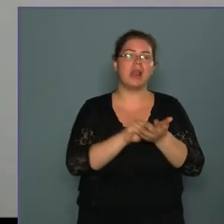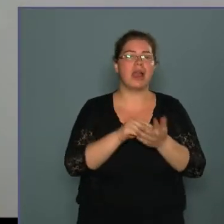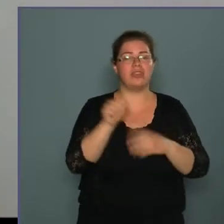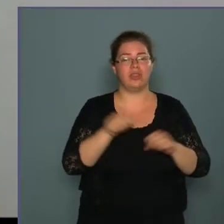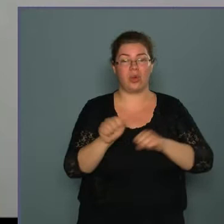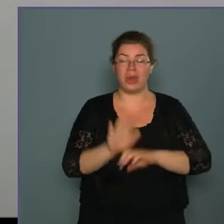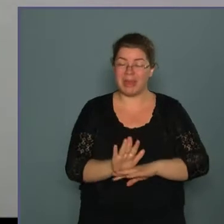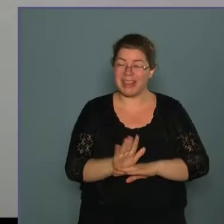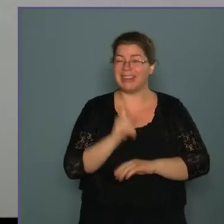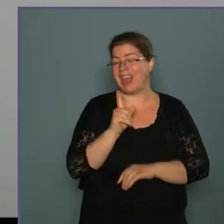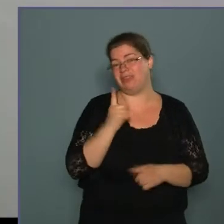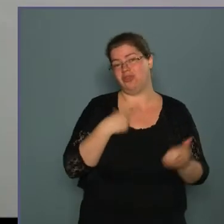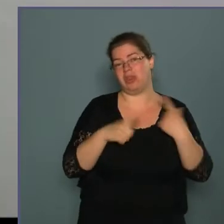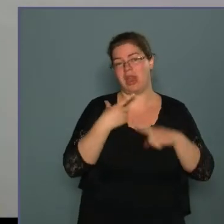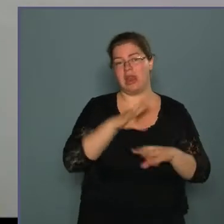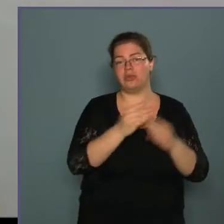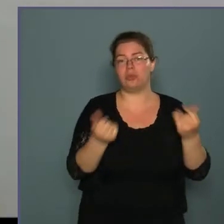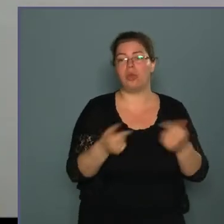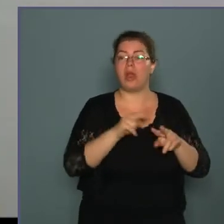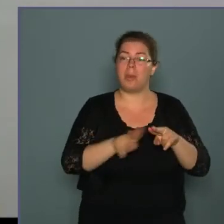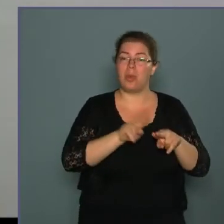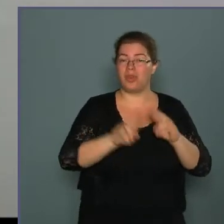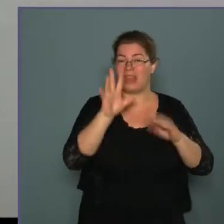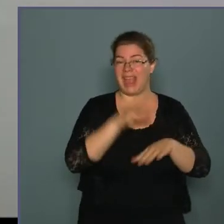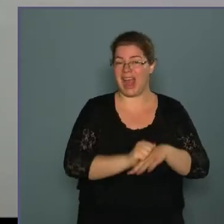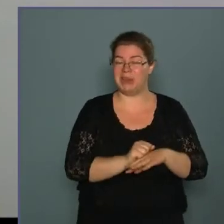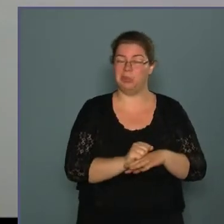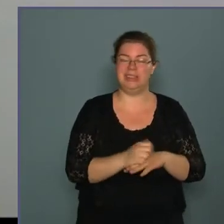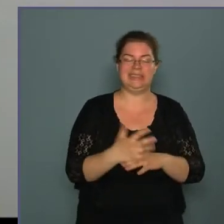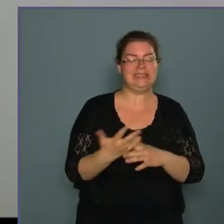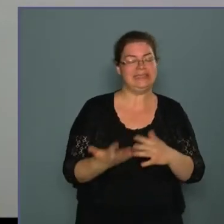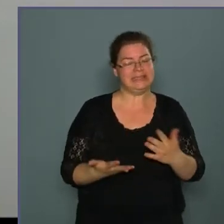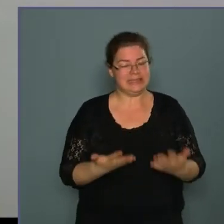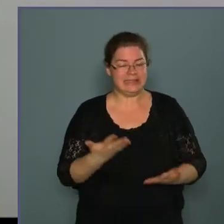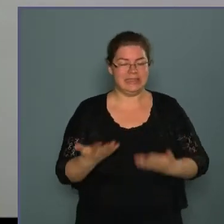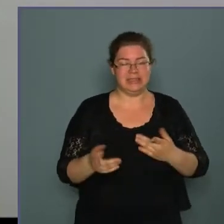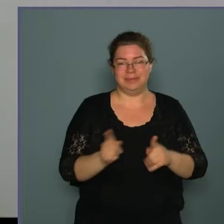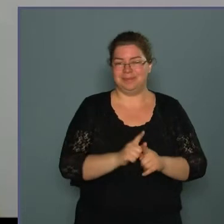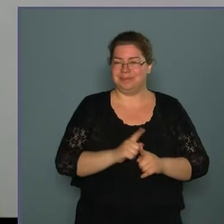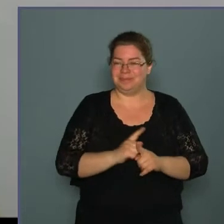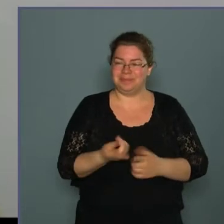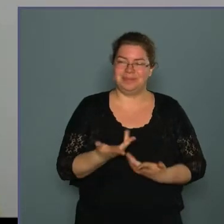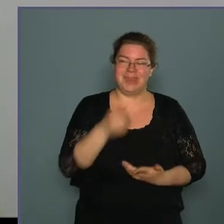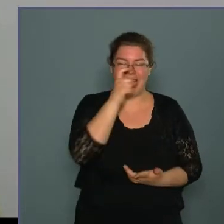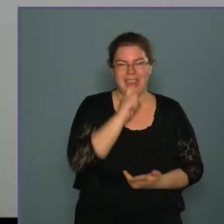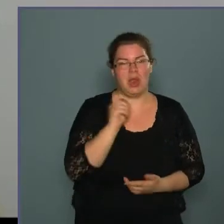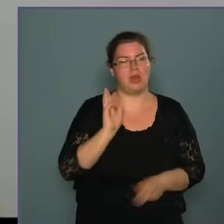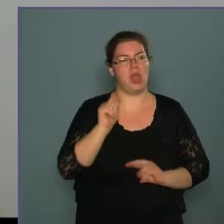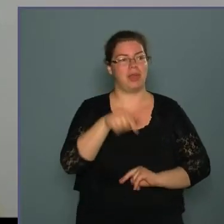de hogy sajnálatos módon a műszaki állapotuk az annyira rossz, hogy annak a